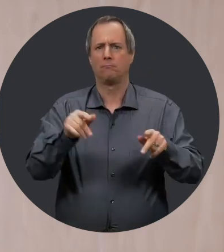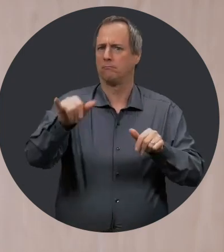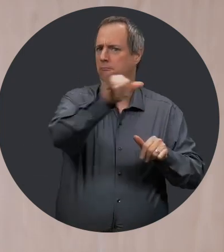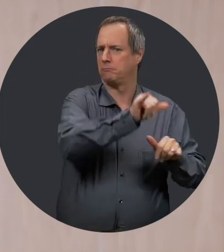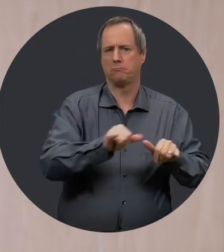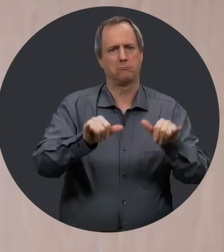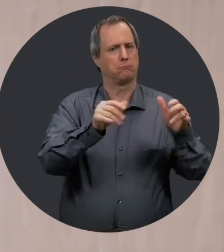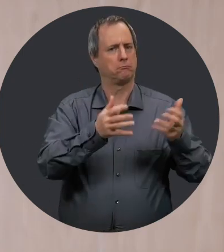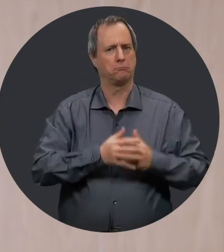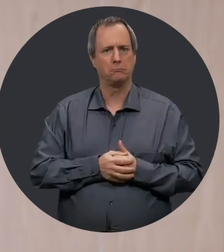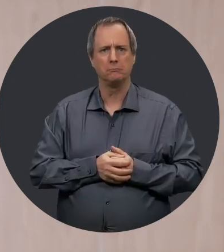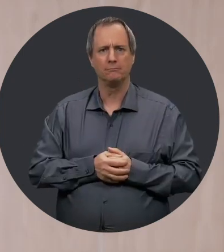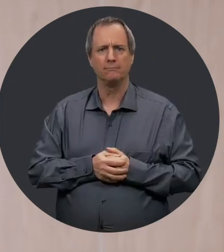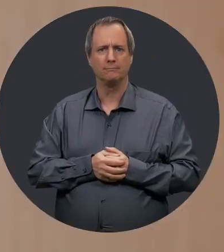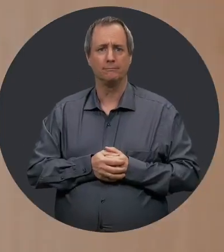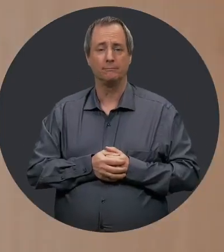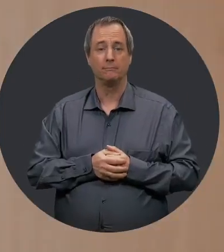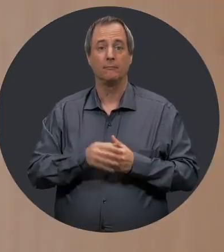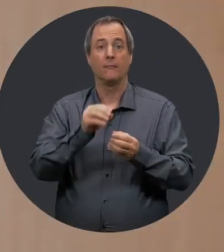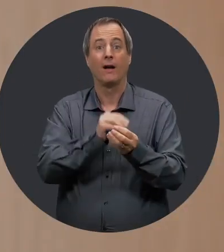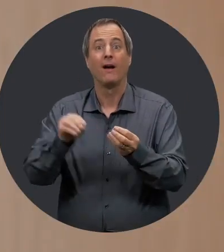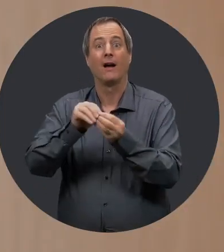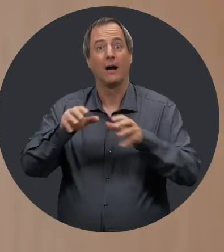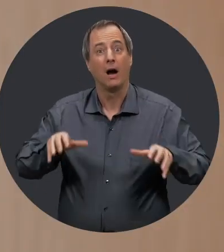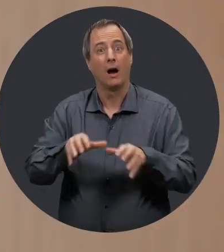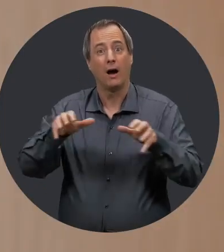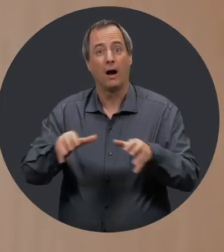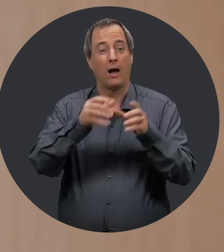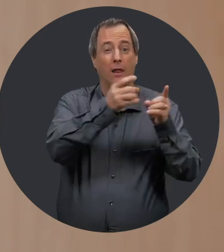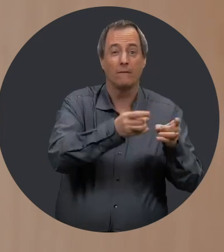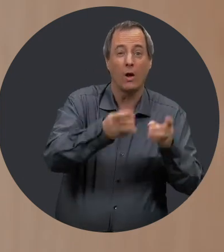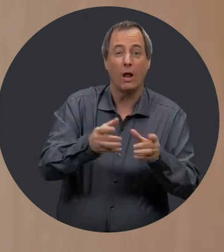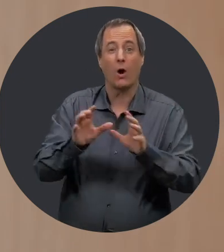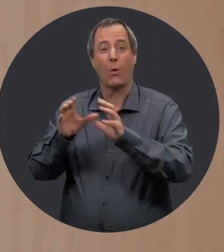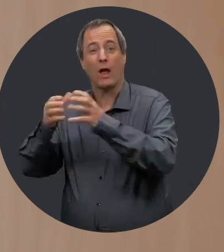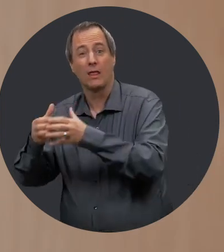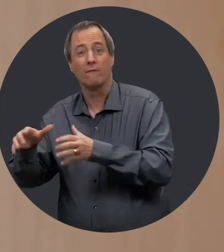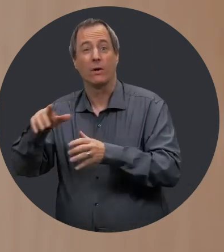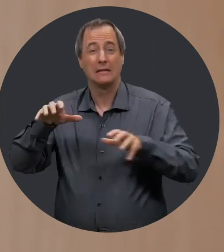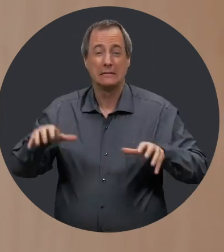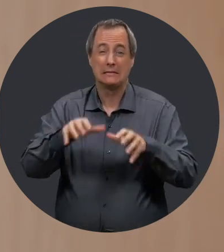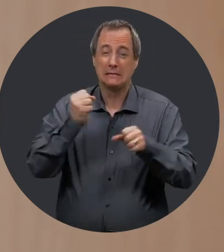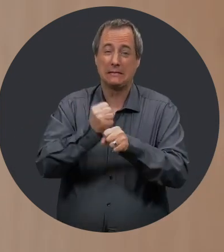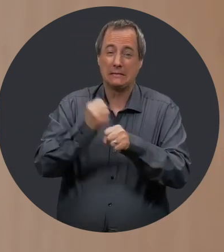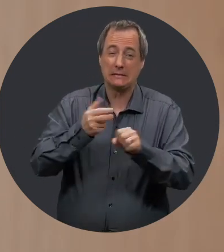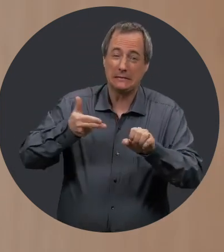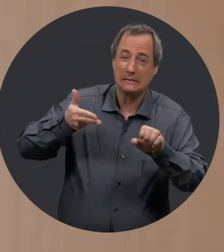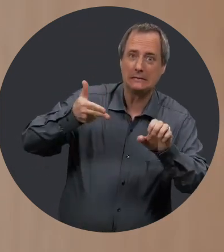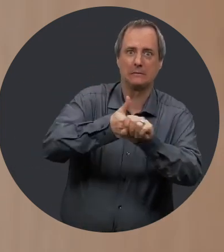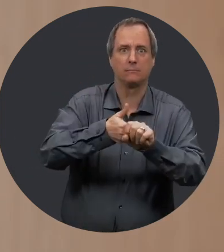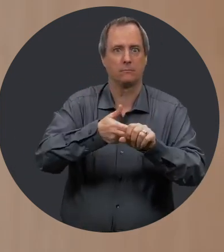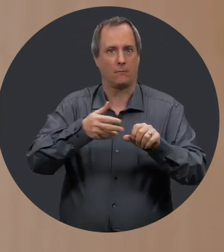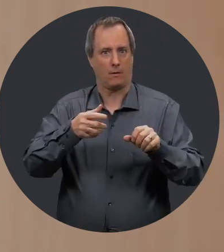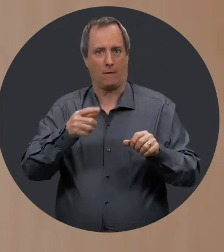et citoyens à part entière. C'est l'addition de nos efforts individuels et collectifs qui font